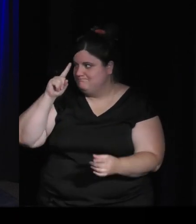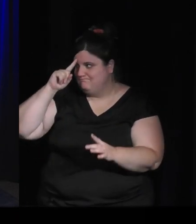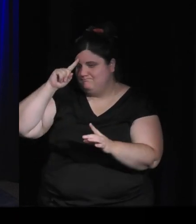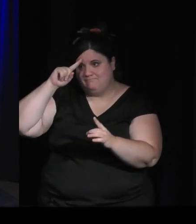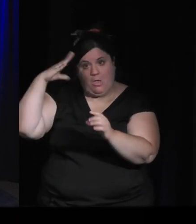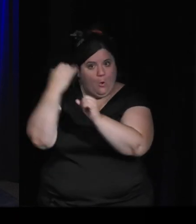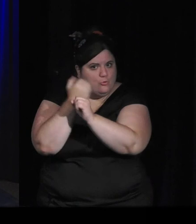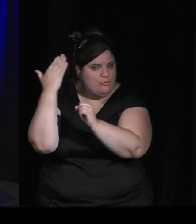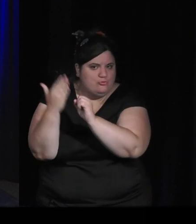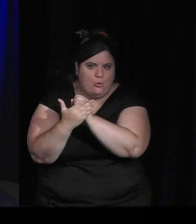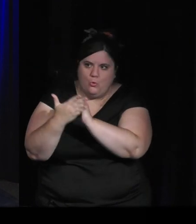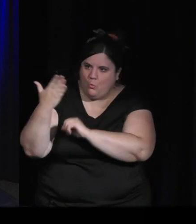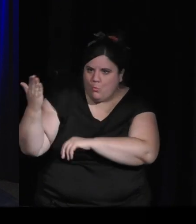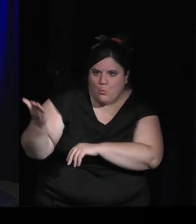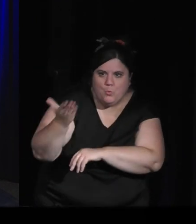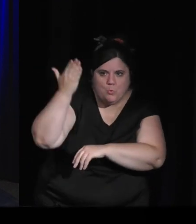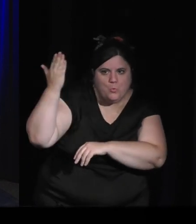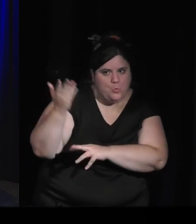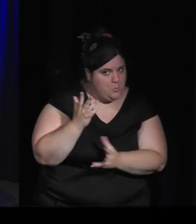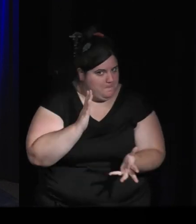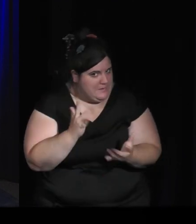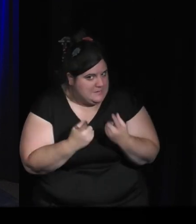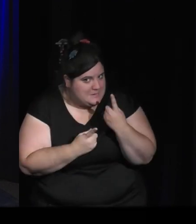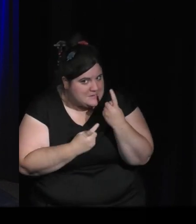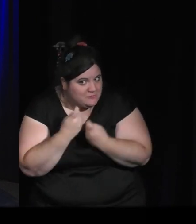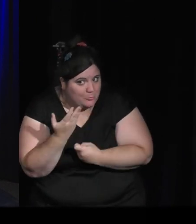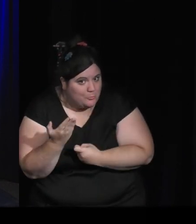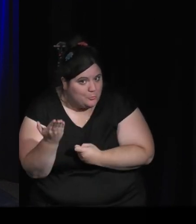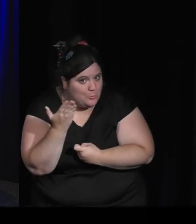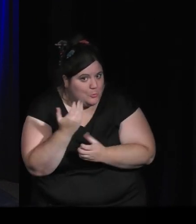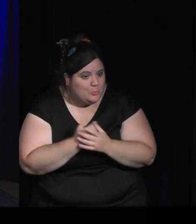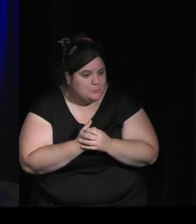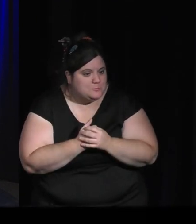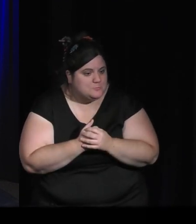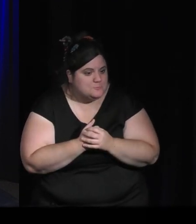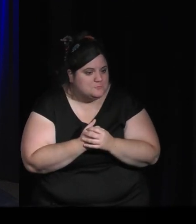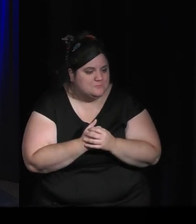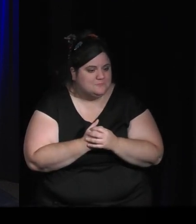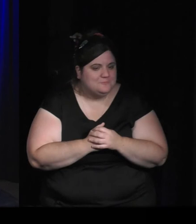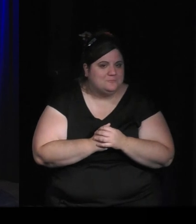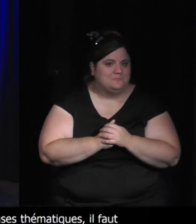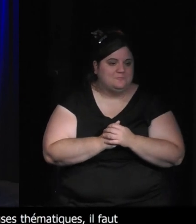thématiques, il faut aussi le dire. Donc, j'imagine que c'est un peu, voilà. Est-ce que vous avez une